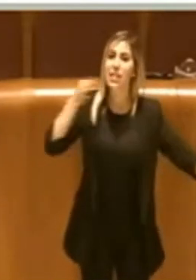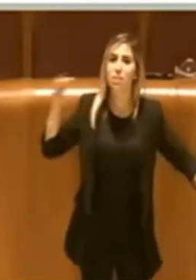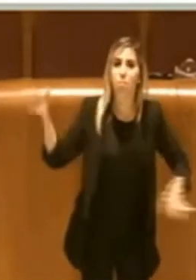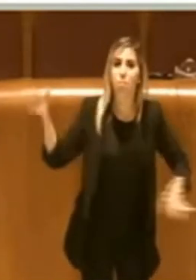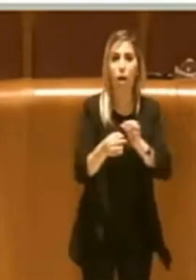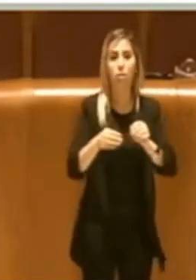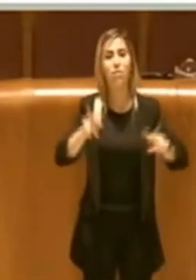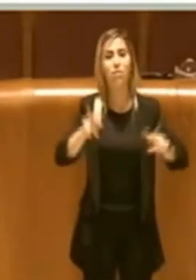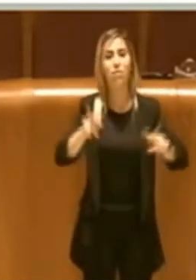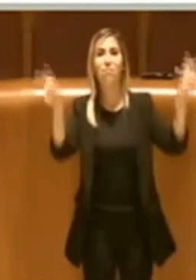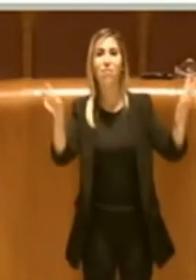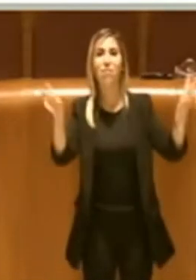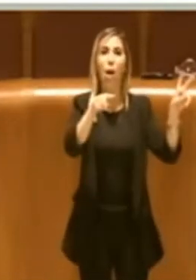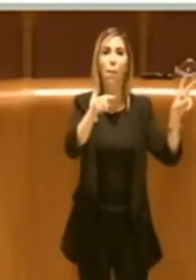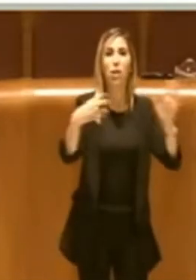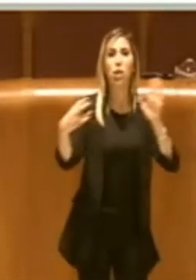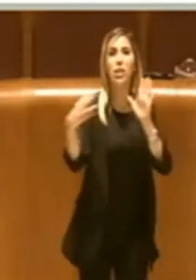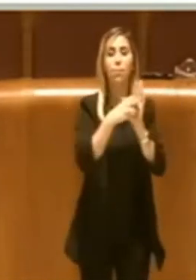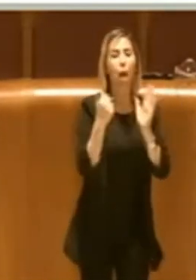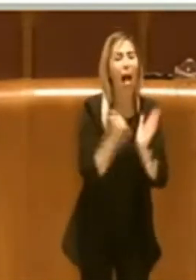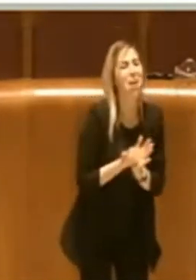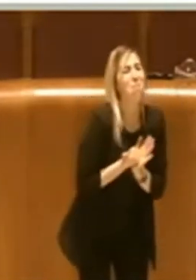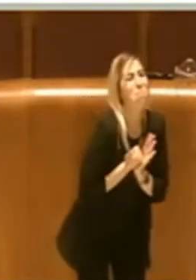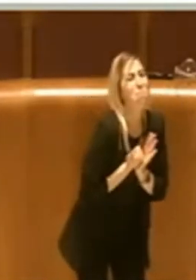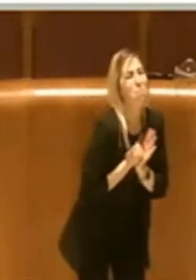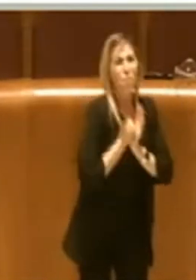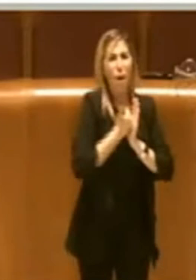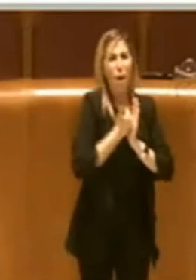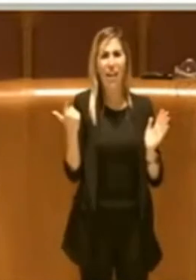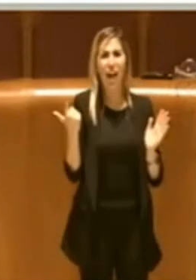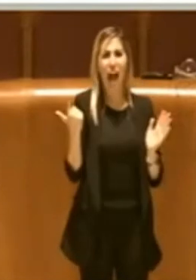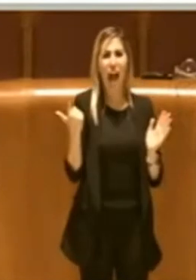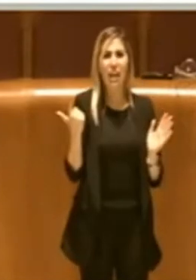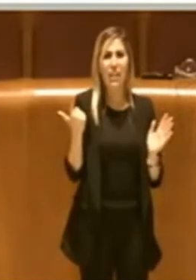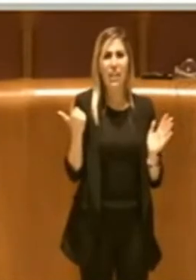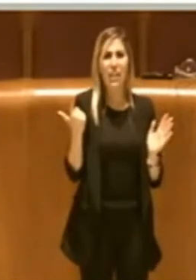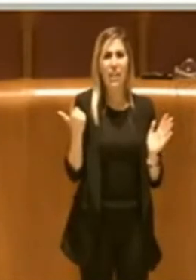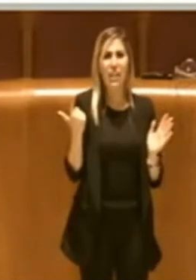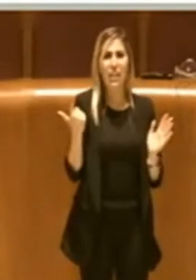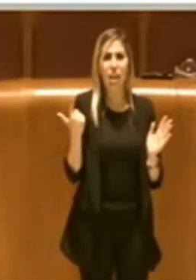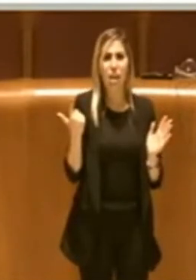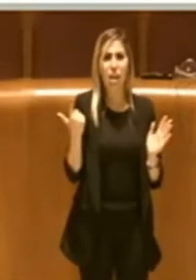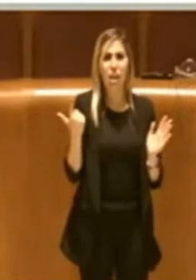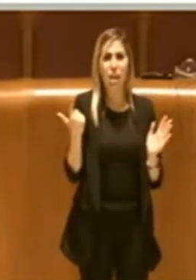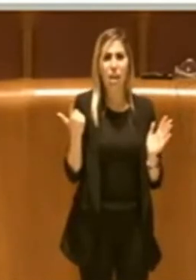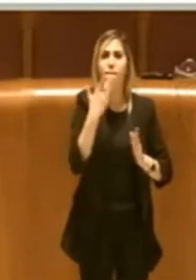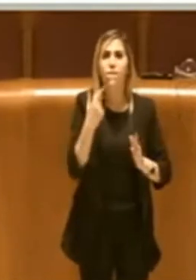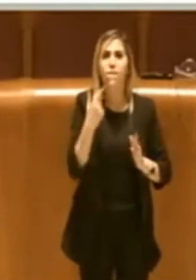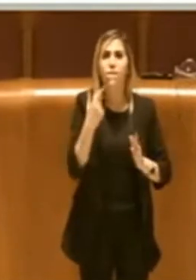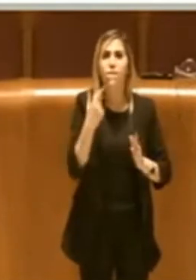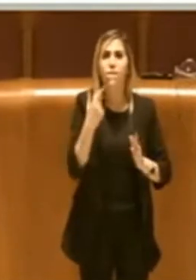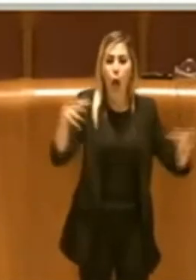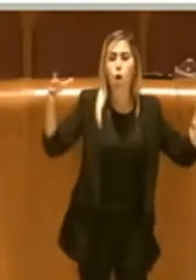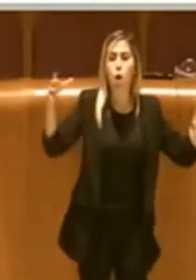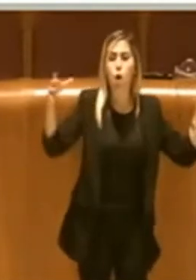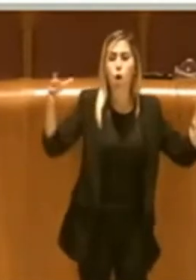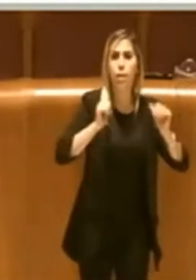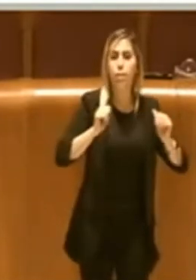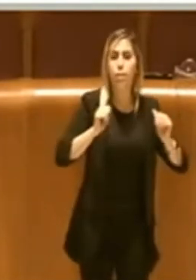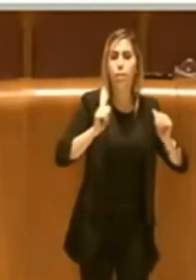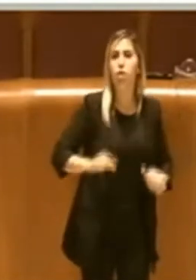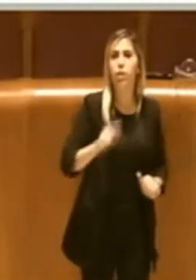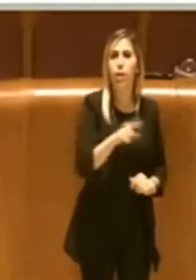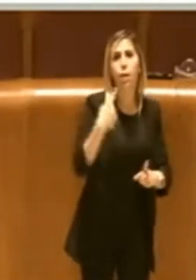questi simboli importanti, che tra l'altro sono anche fortemente stati voluti dai comitati di quartiere e dal quartiere